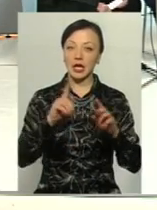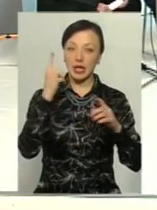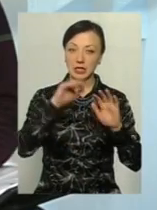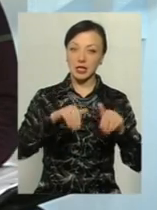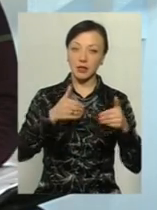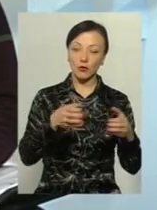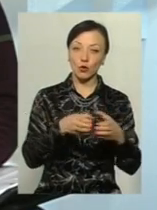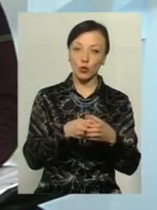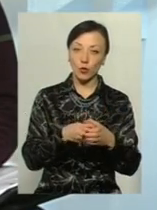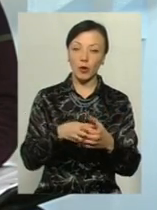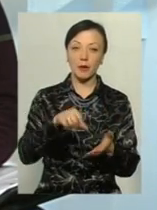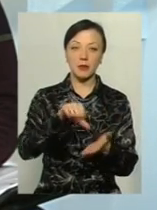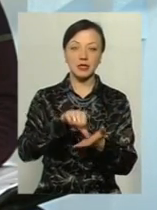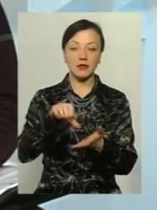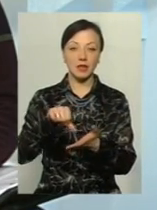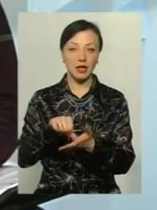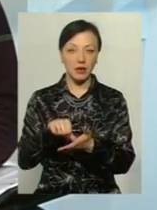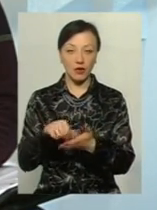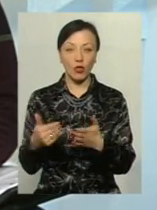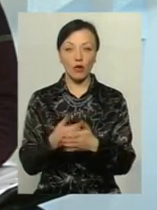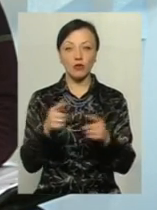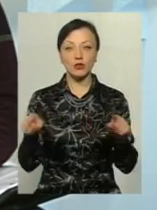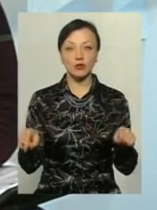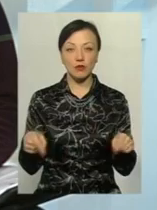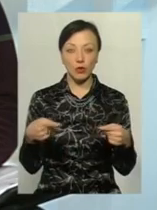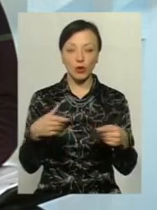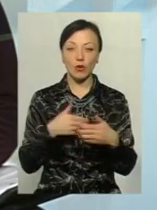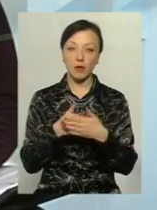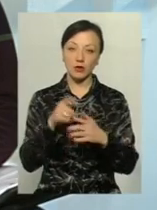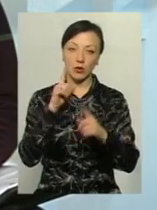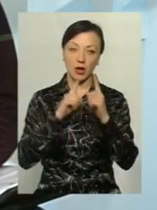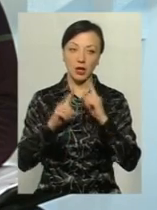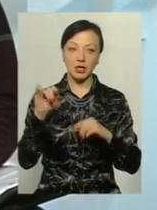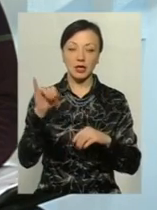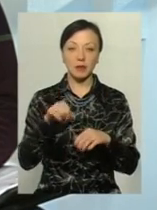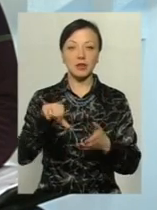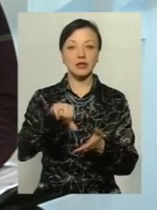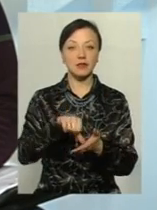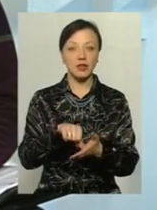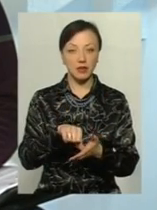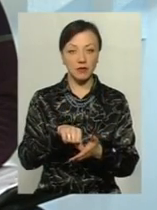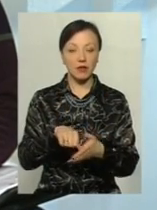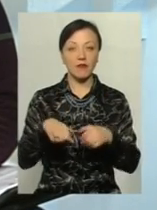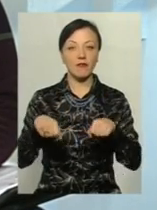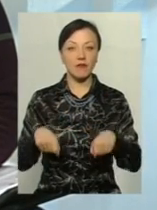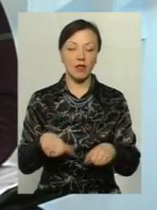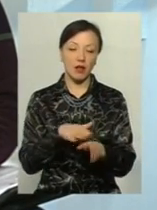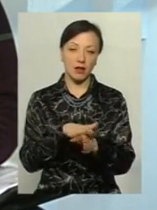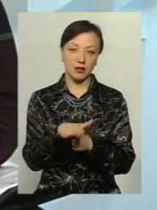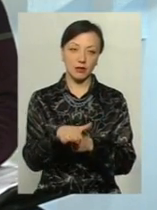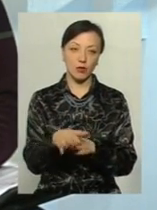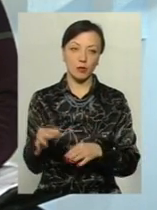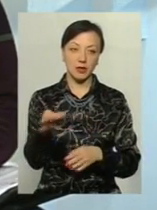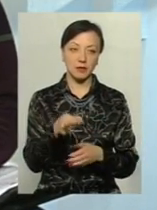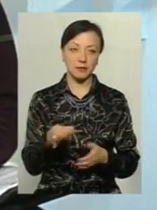групу, і представників новоствореної громадської ради та представників виконавчої гілки